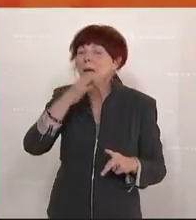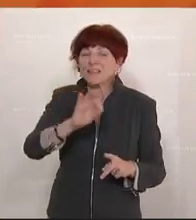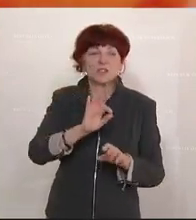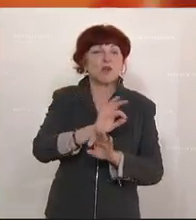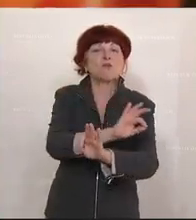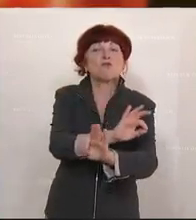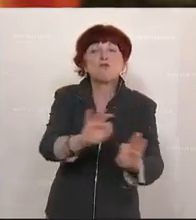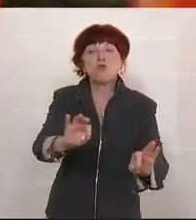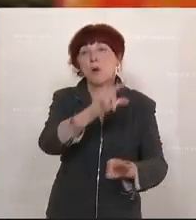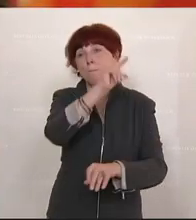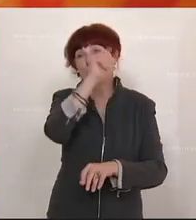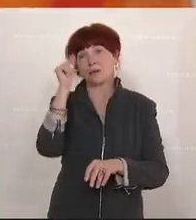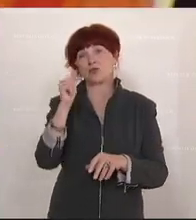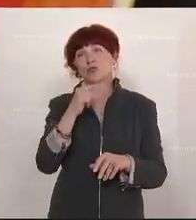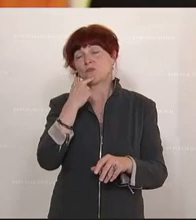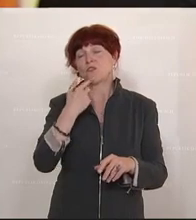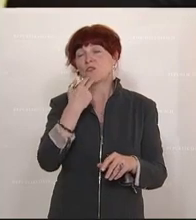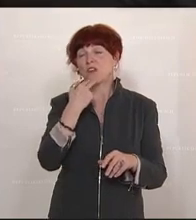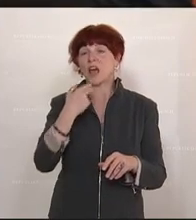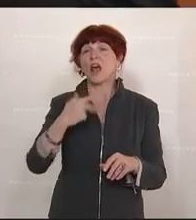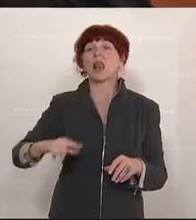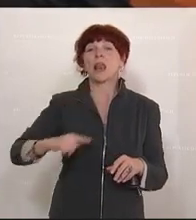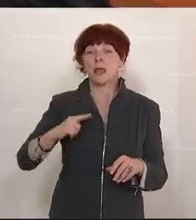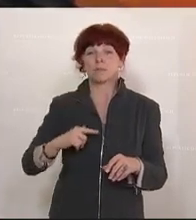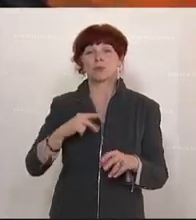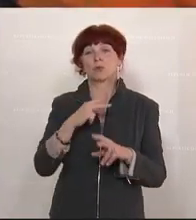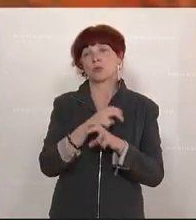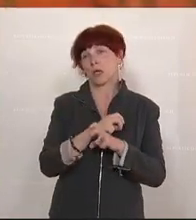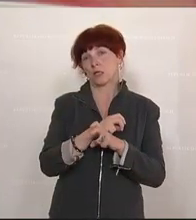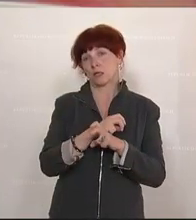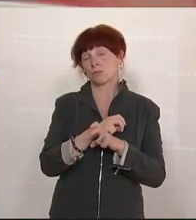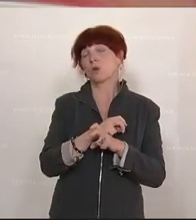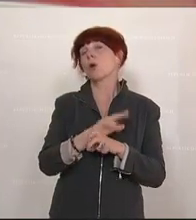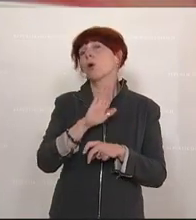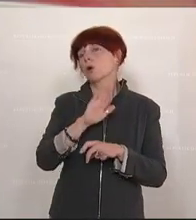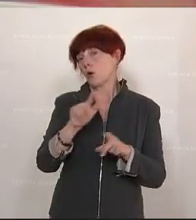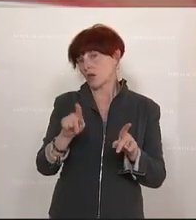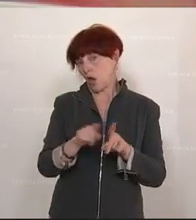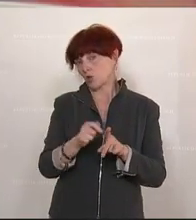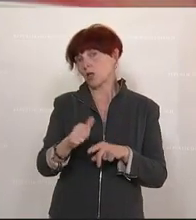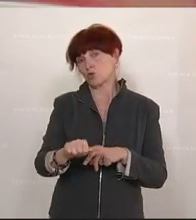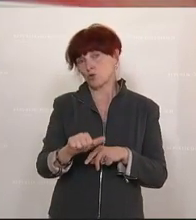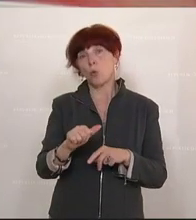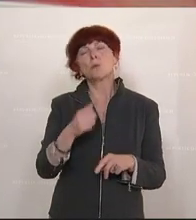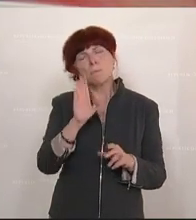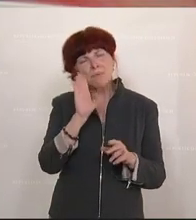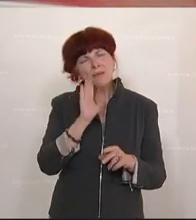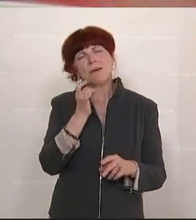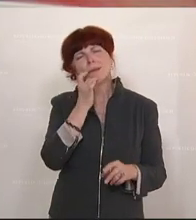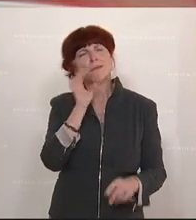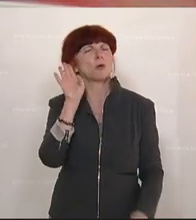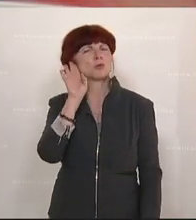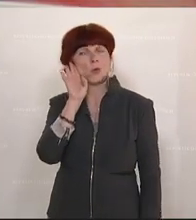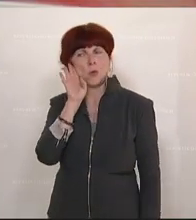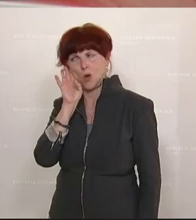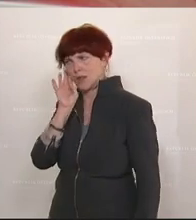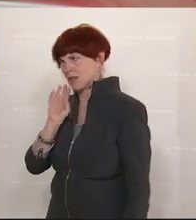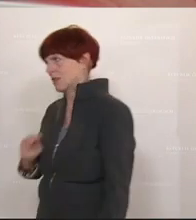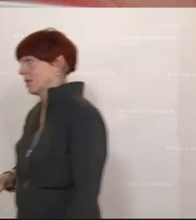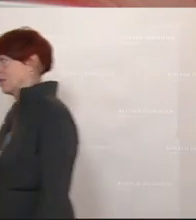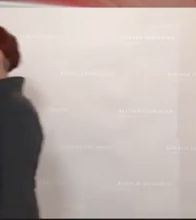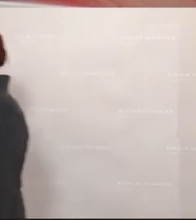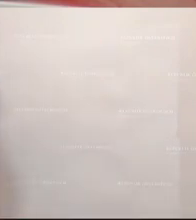die in unserem Land leben, ganz einfach auch tun. Da gehört es auch einmal dazu und da hören Sie jetzt ganz besonders zu, liebe Oppositionspolitikerinnen und